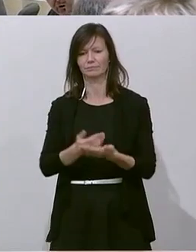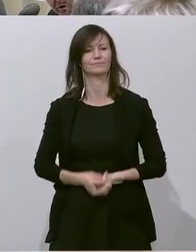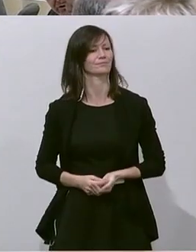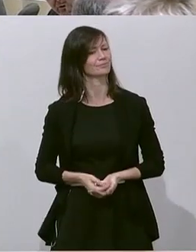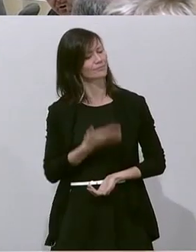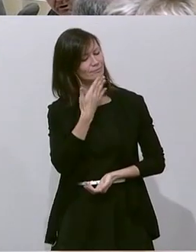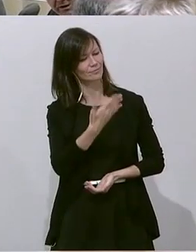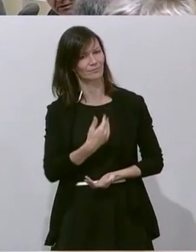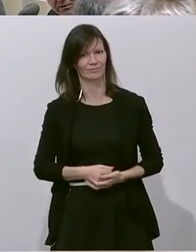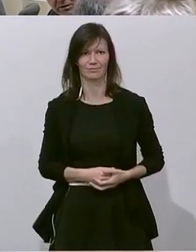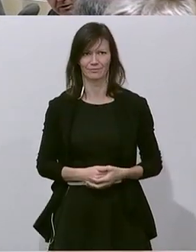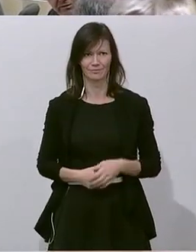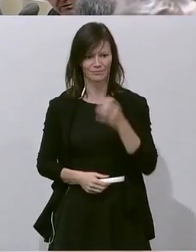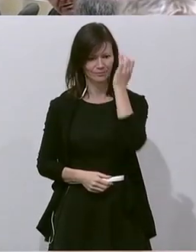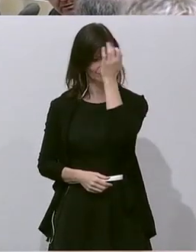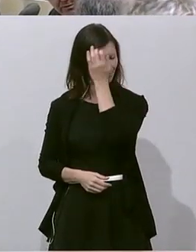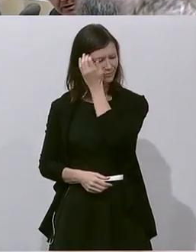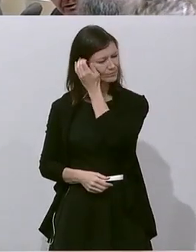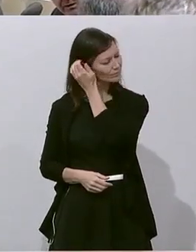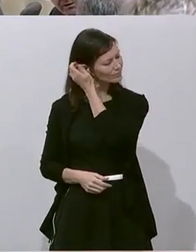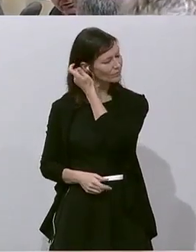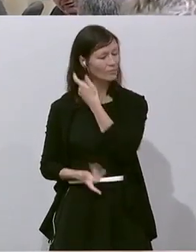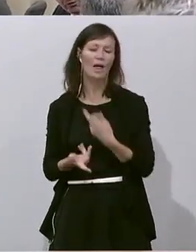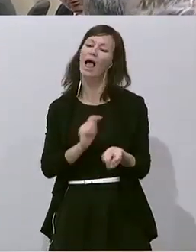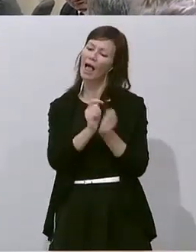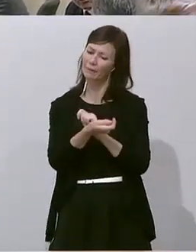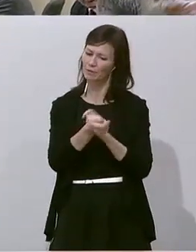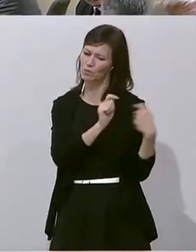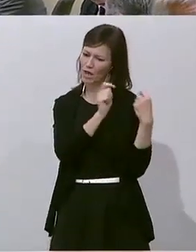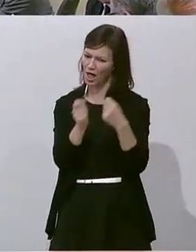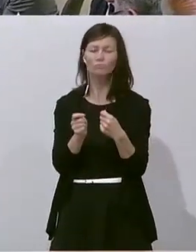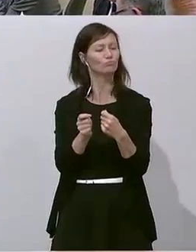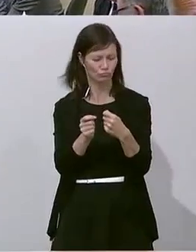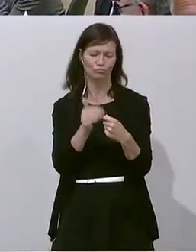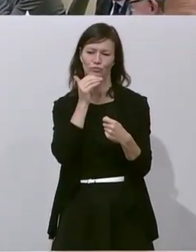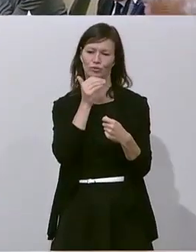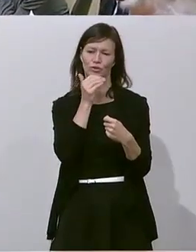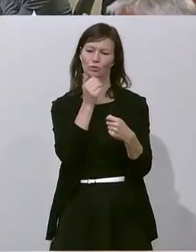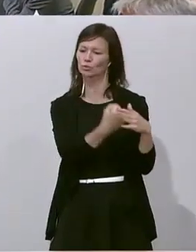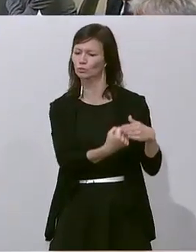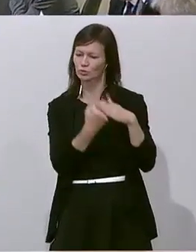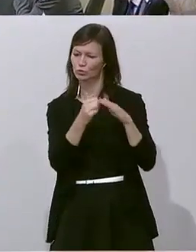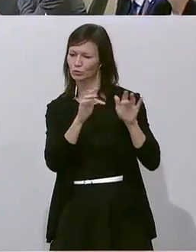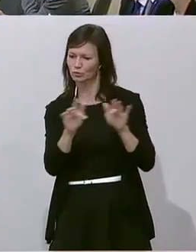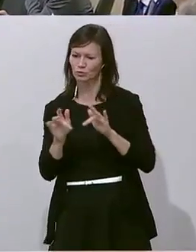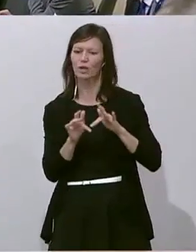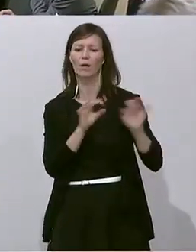45 Jahre Arbeit sollten für die Regelpension ohne Abschläge genügen, betont Peter Wurm von den Freiheitlichen.